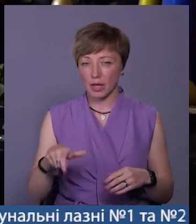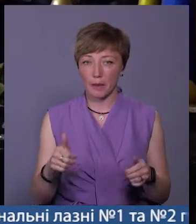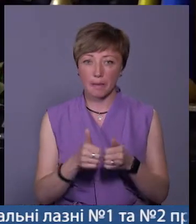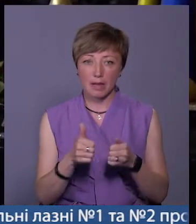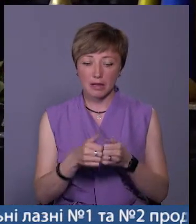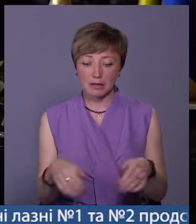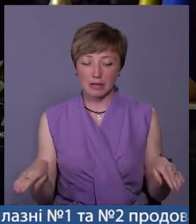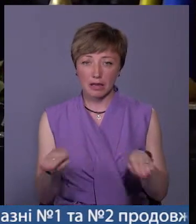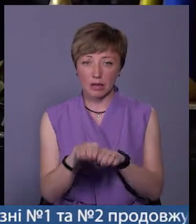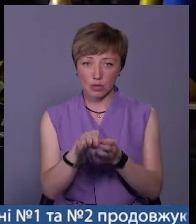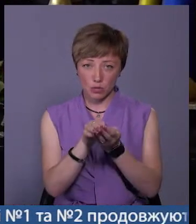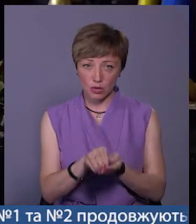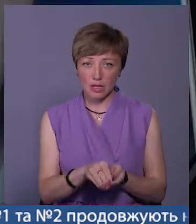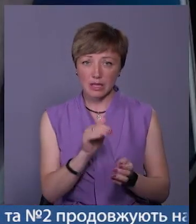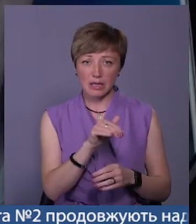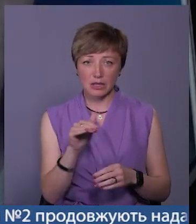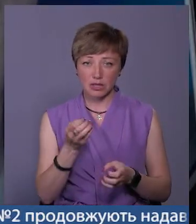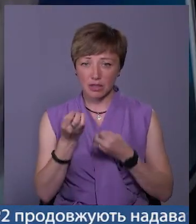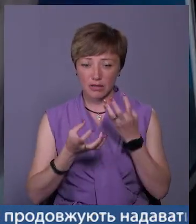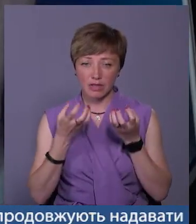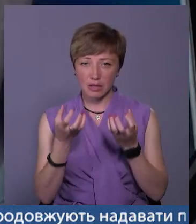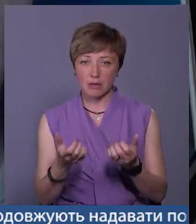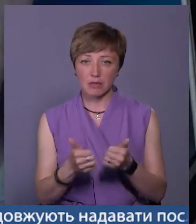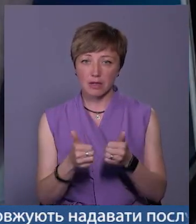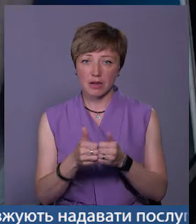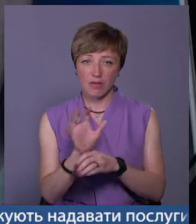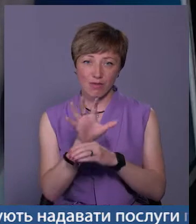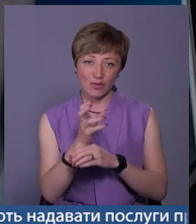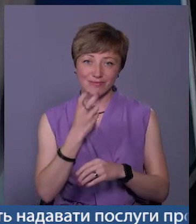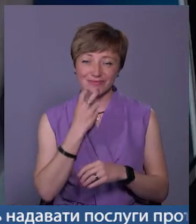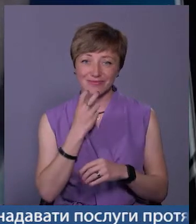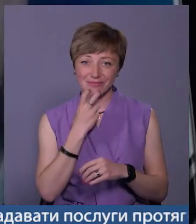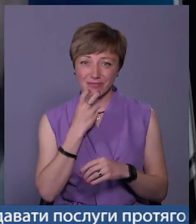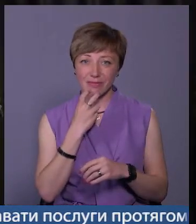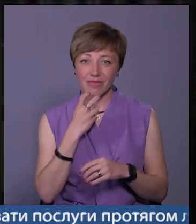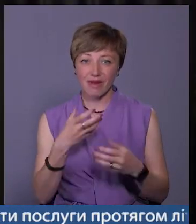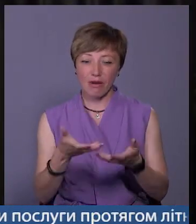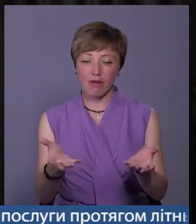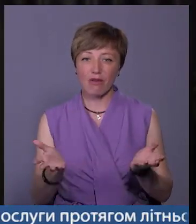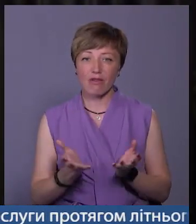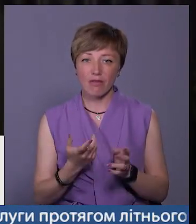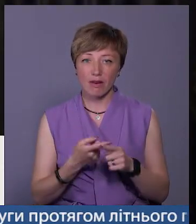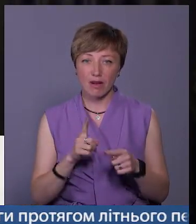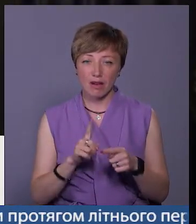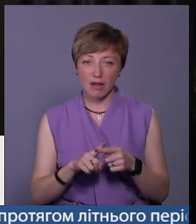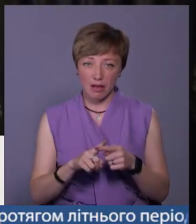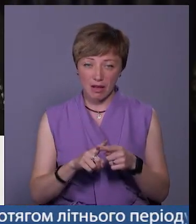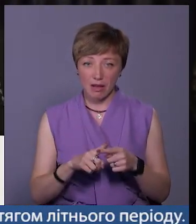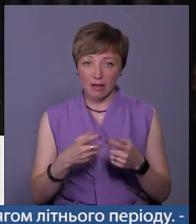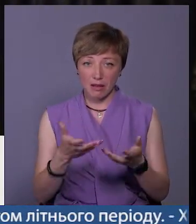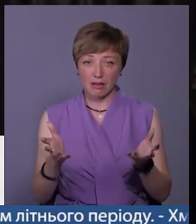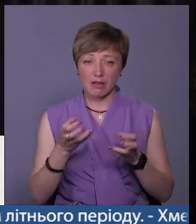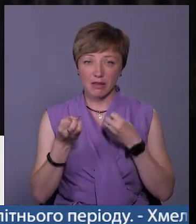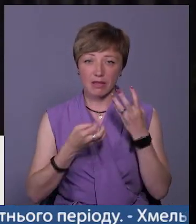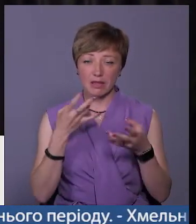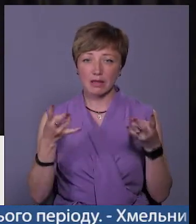закритої труни героя – тисячі квітів. Поруч із світлиною, де Дмитро посміхається, коровай. І цей коровай, який сьогодні ми бачимо, ці квіти,